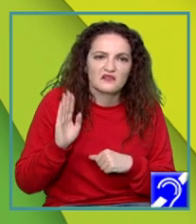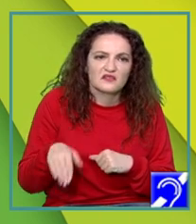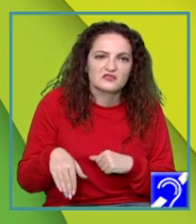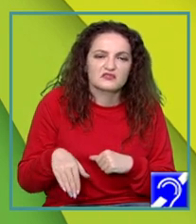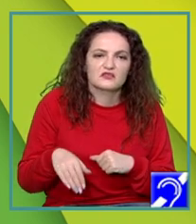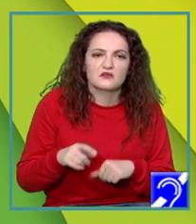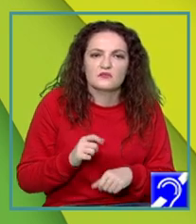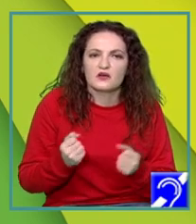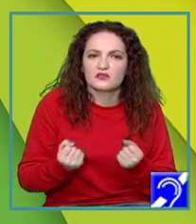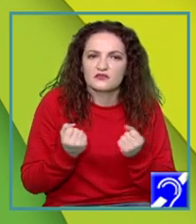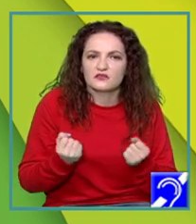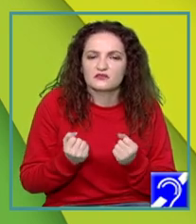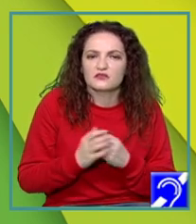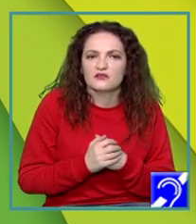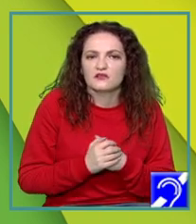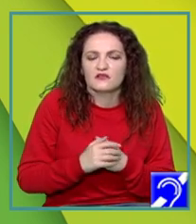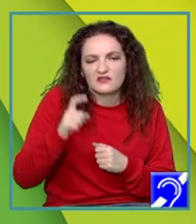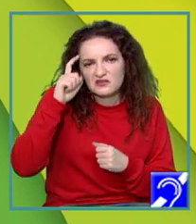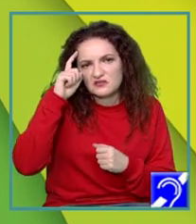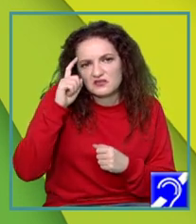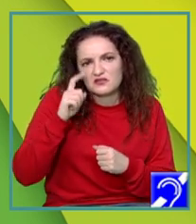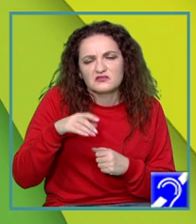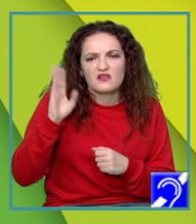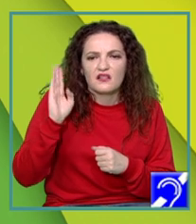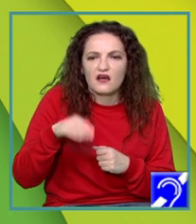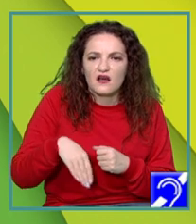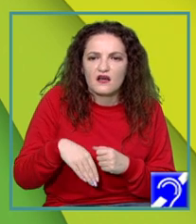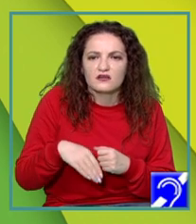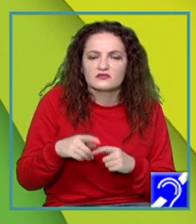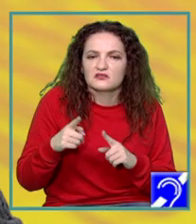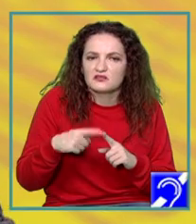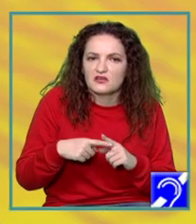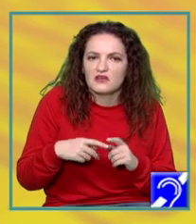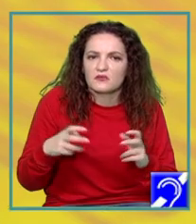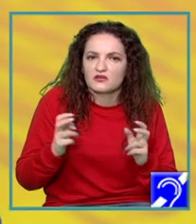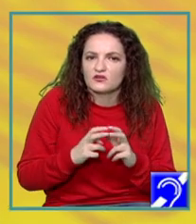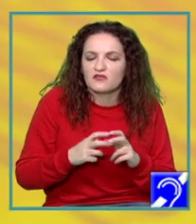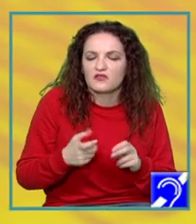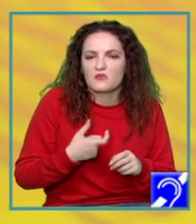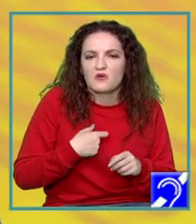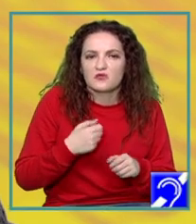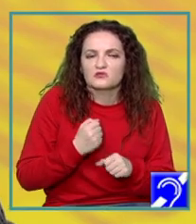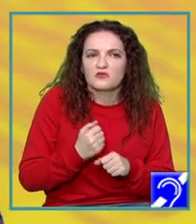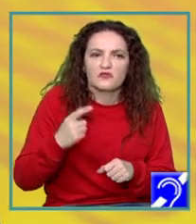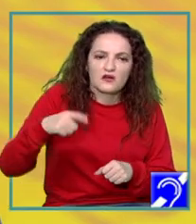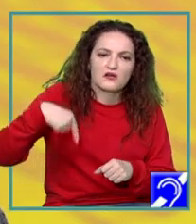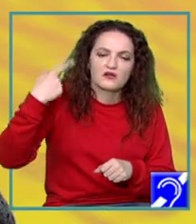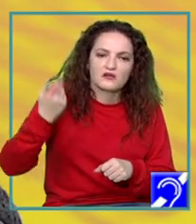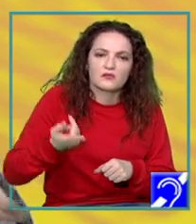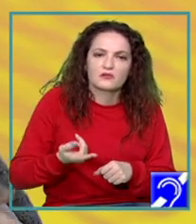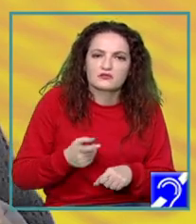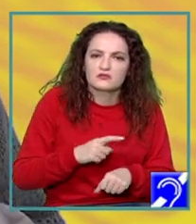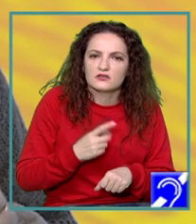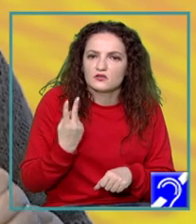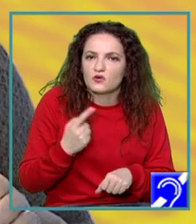Amânarea activităților. Sigur că vă gândiți aia și am temă de făcut la geografie, pot să o fac și peste două ore. Nu